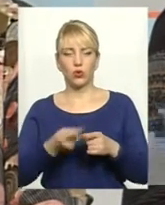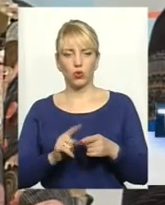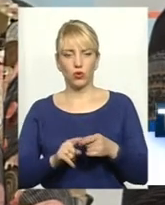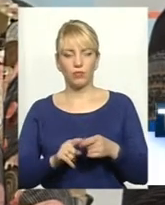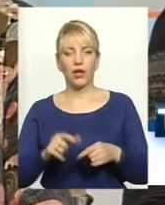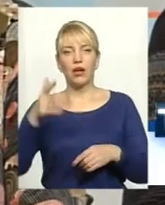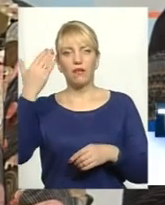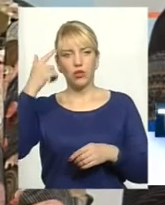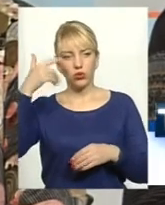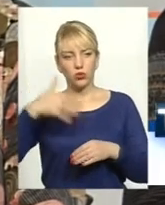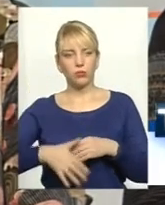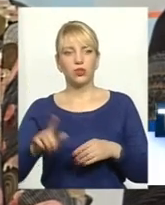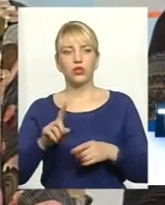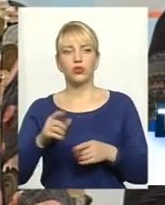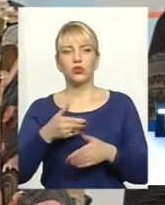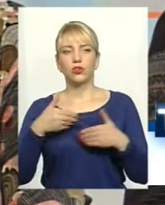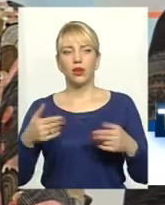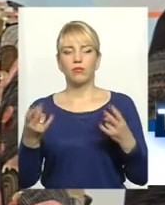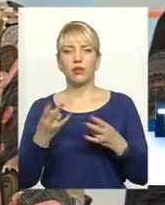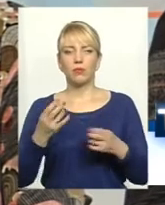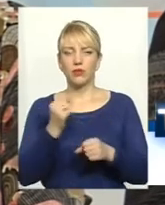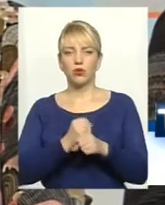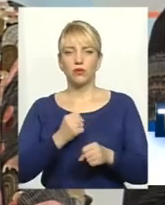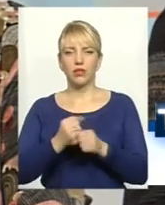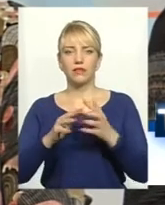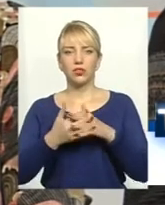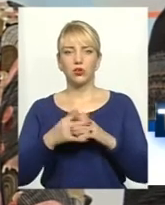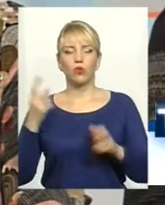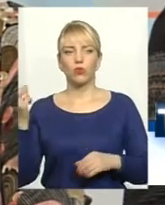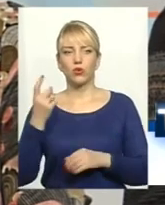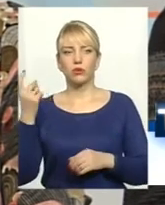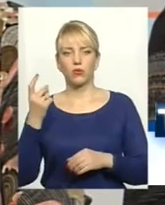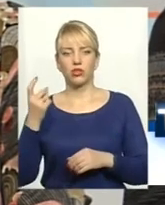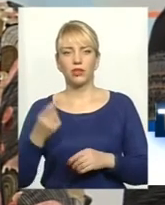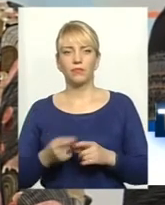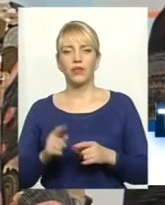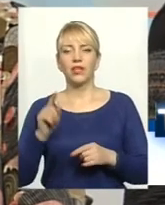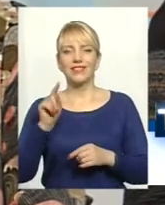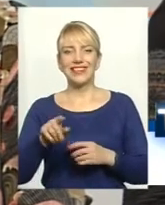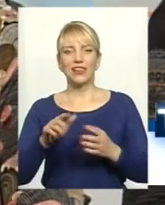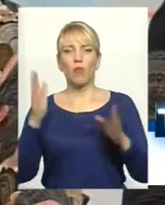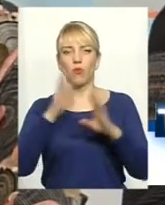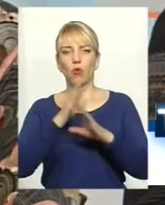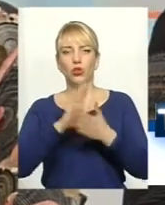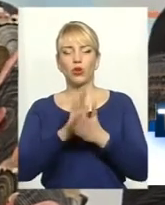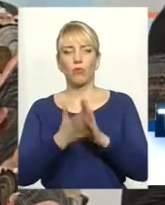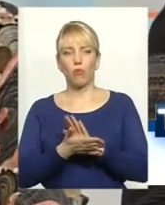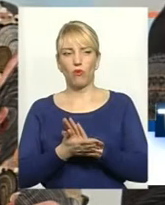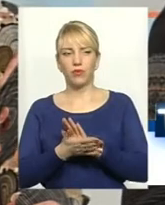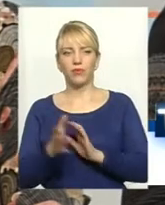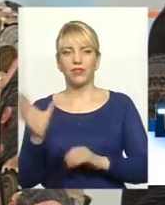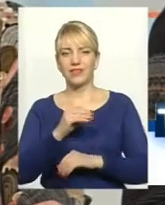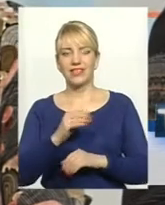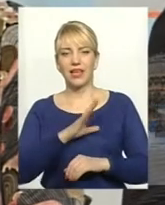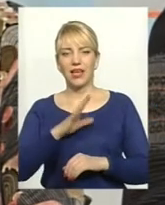Ви розумієте, сьогодні нам приходиться працювати в військовому господарстві в цей ноті тих погодних умов, які є. Все літо